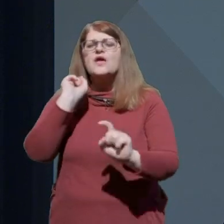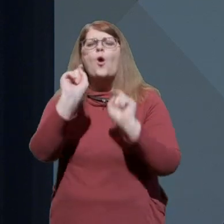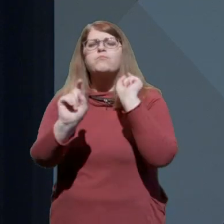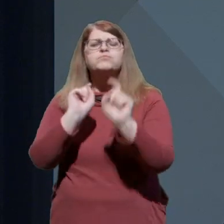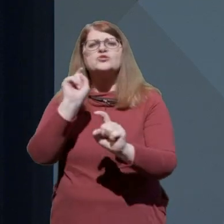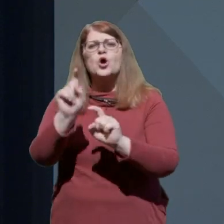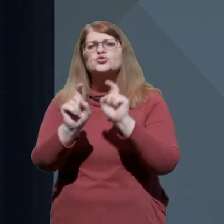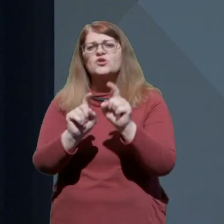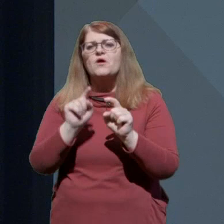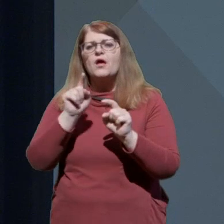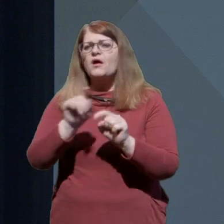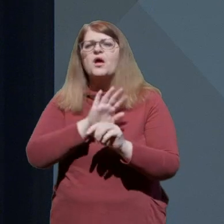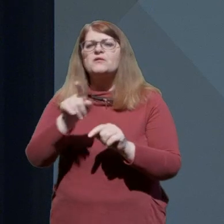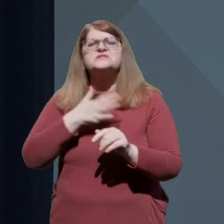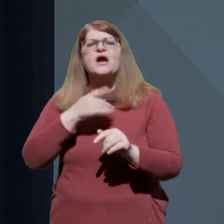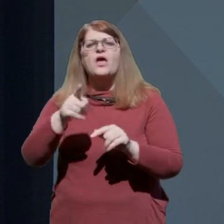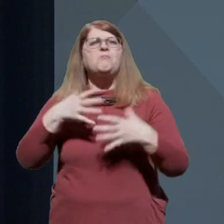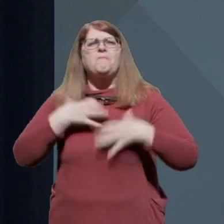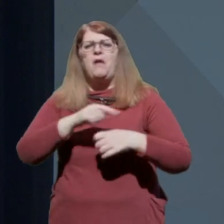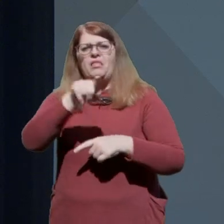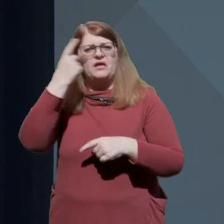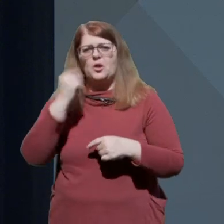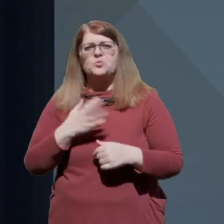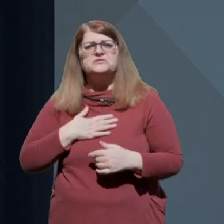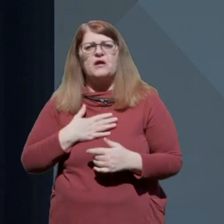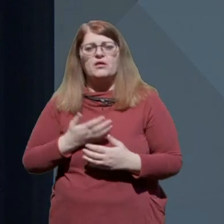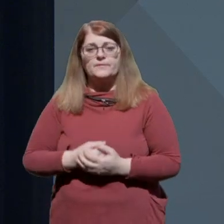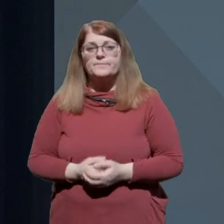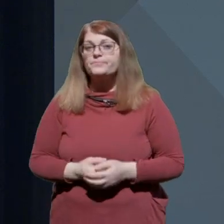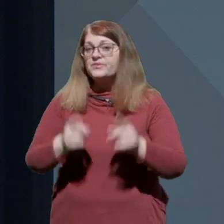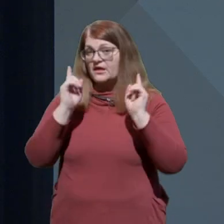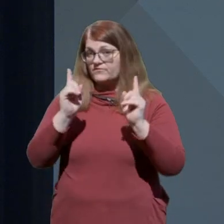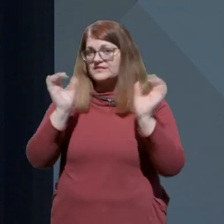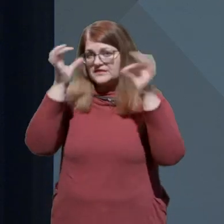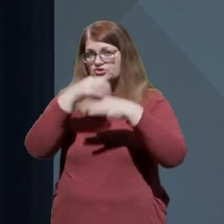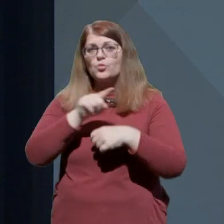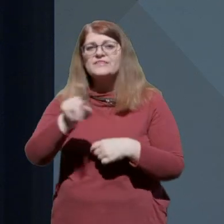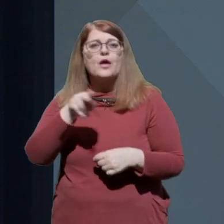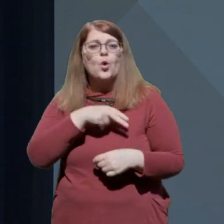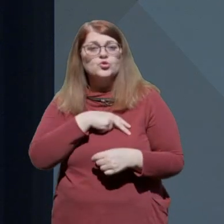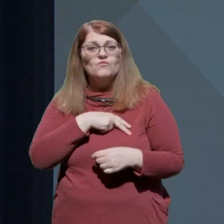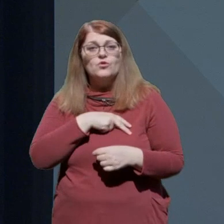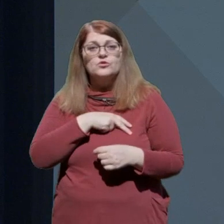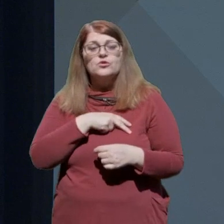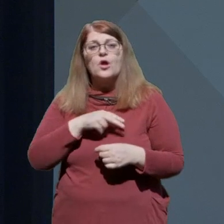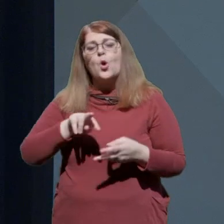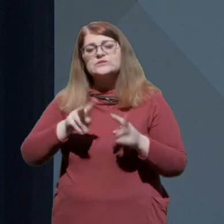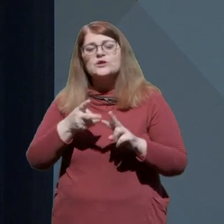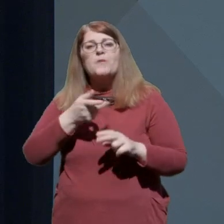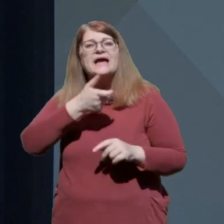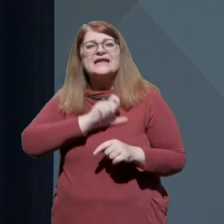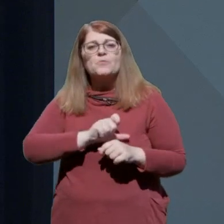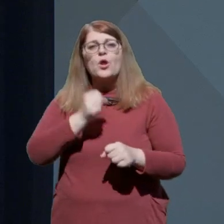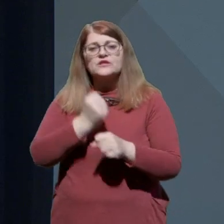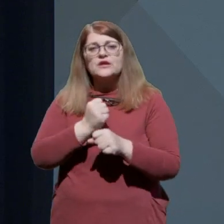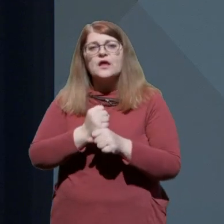sejo paniko. Vendar, žal, to neodgovorno, pravzaprav, kriminalno dejanje spregleda